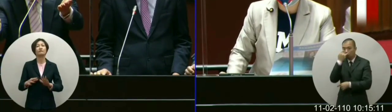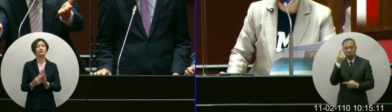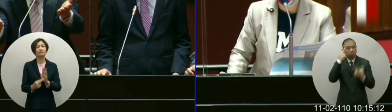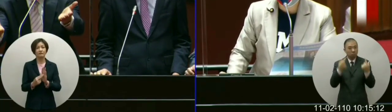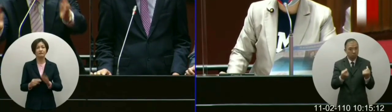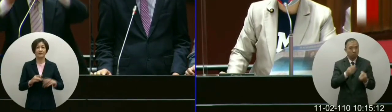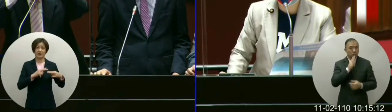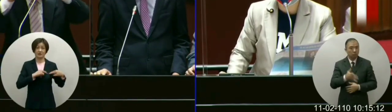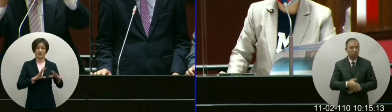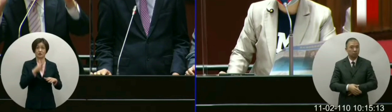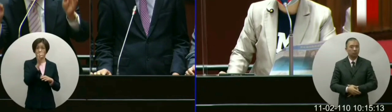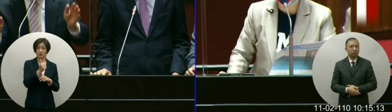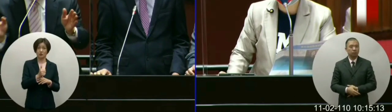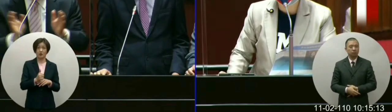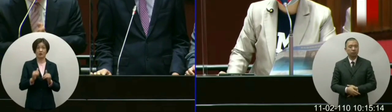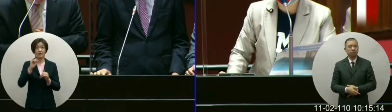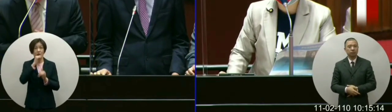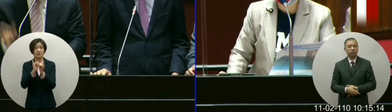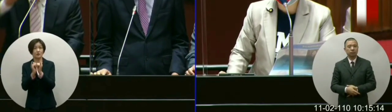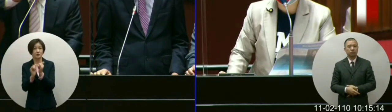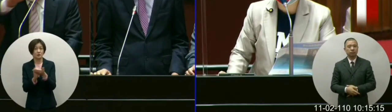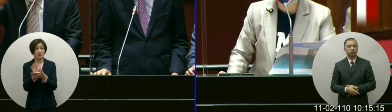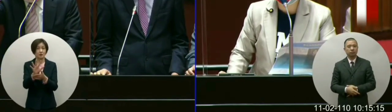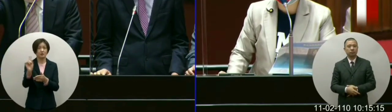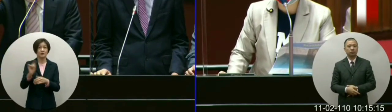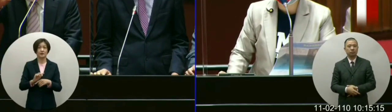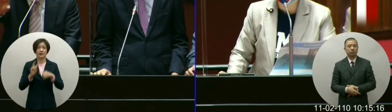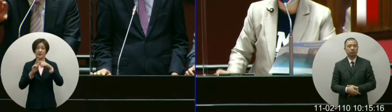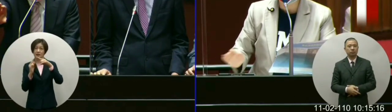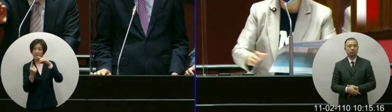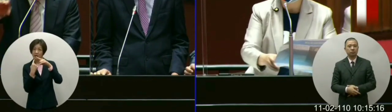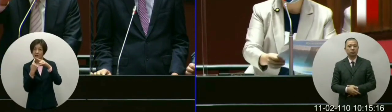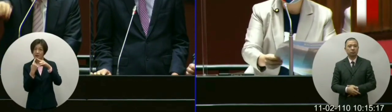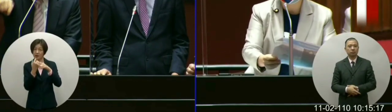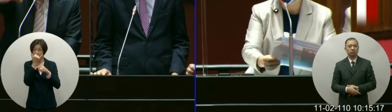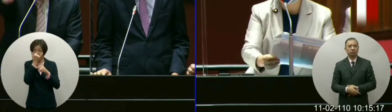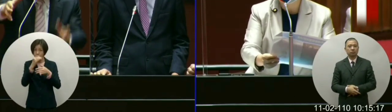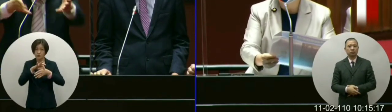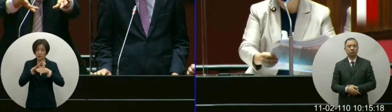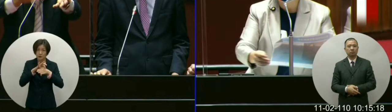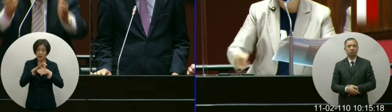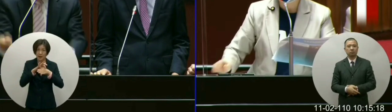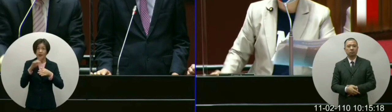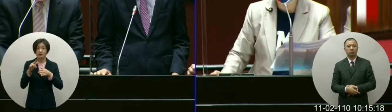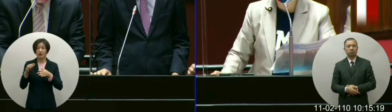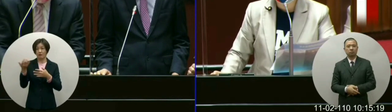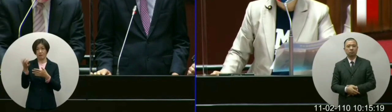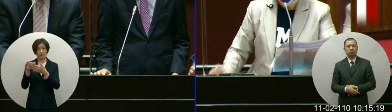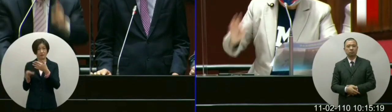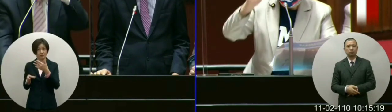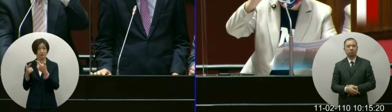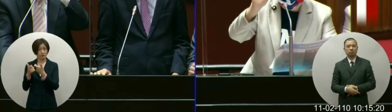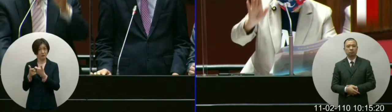是吗他平均总统向国人同胞报告的莱克多巴胺的猪肉就是符合这个标准